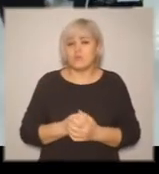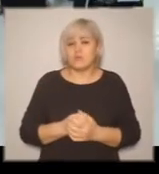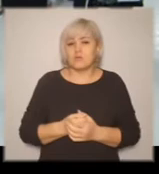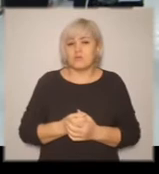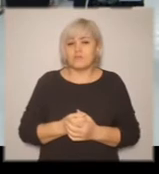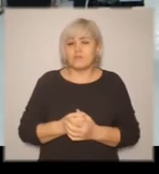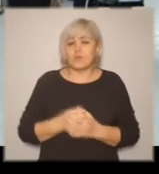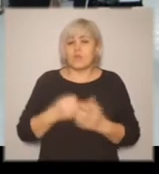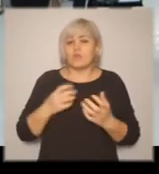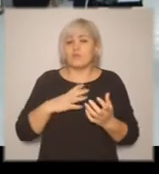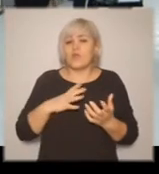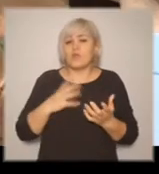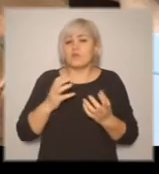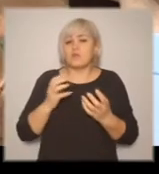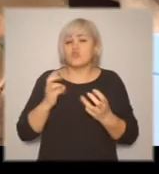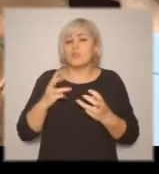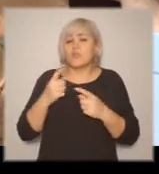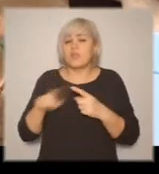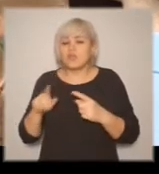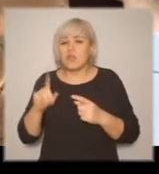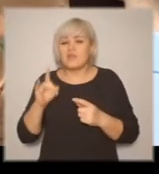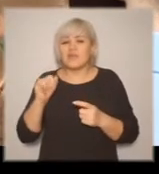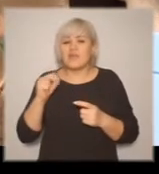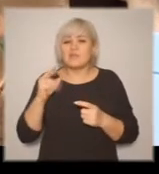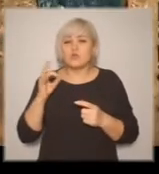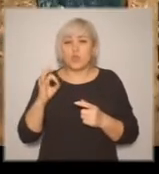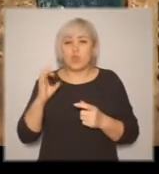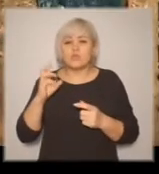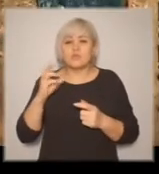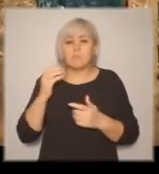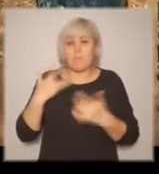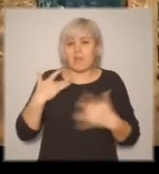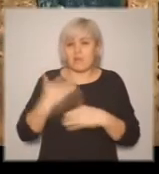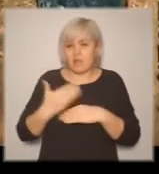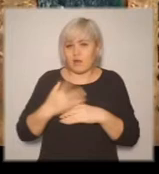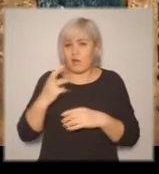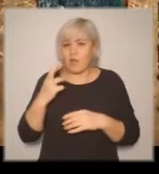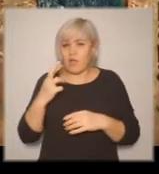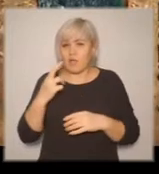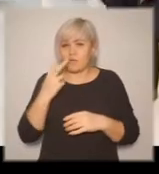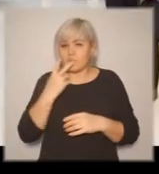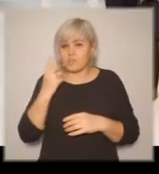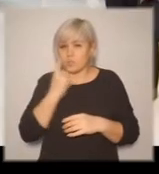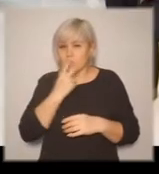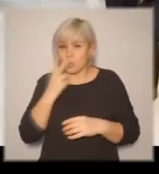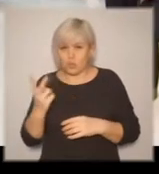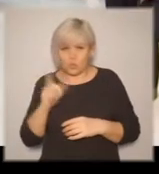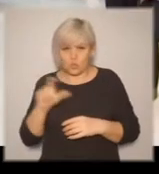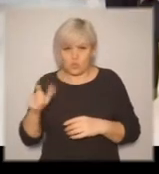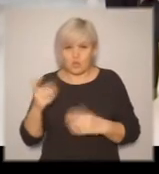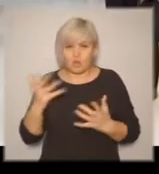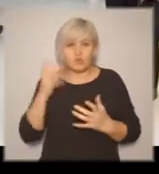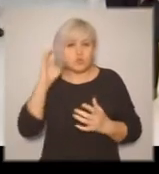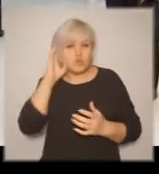никогда не видели цвета. Чем отличаются радиоспектакли для зрячих людей, которые слушают по радиоспектакле,